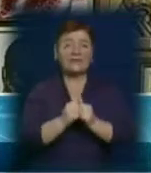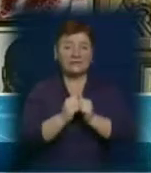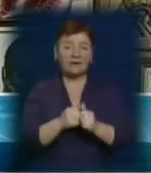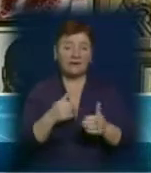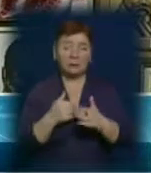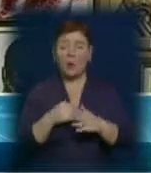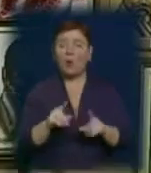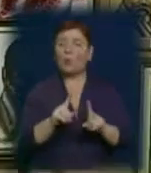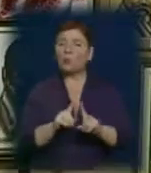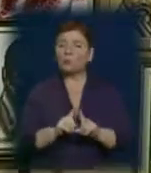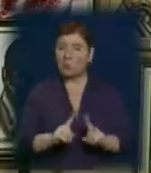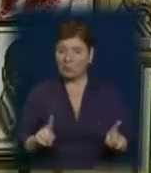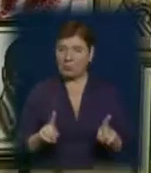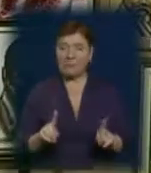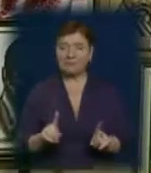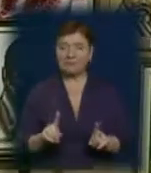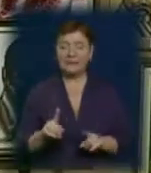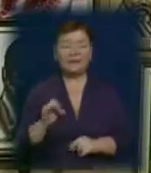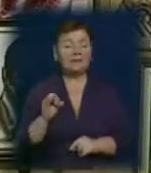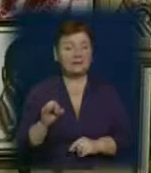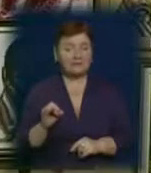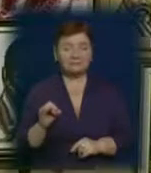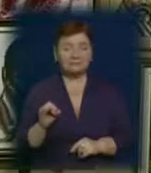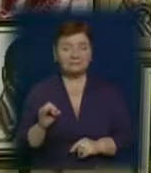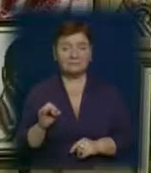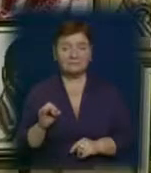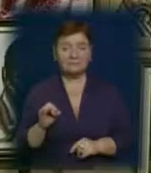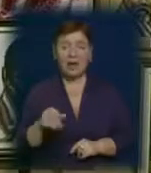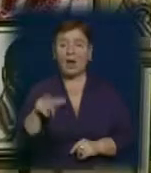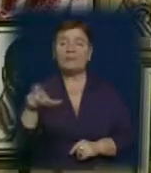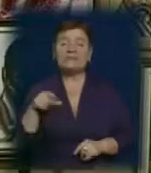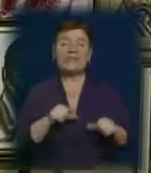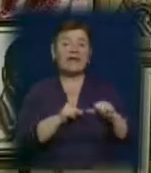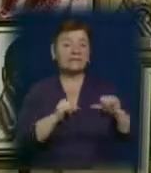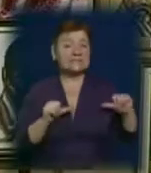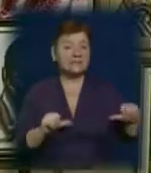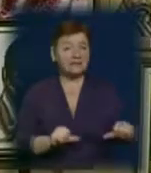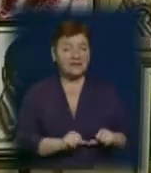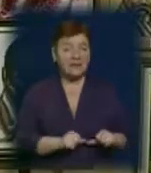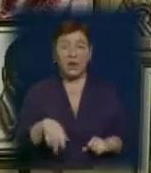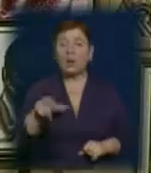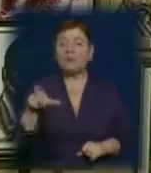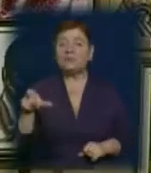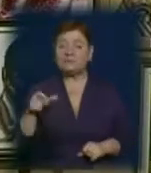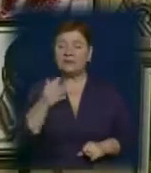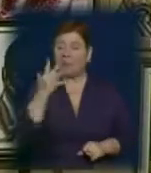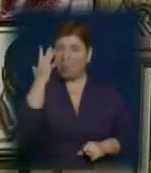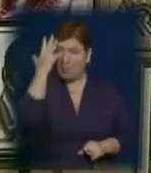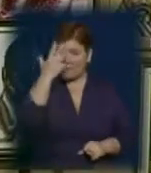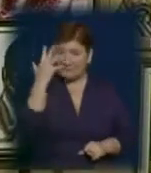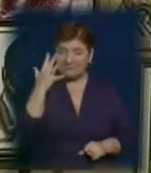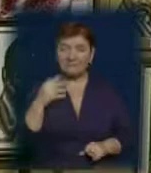уособлює і людське серце, і людські помисли,